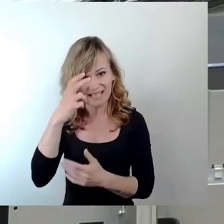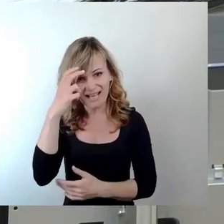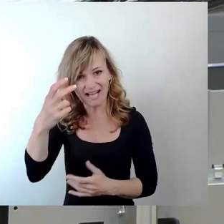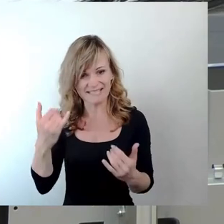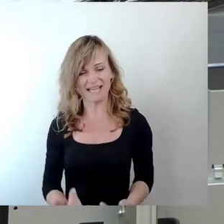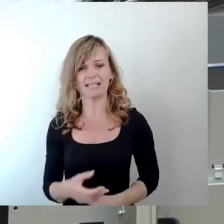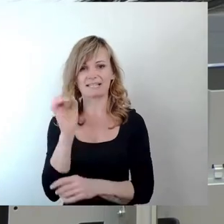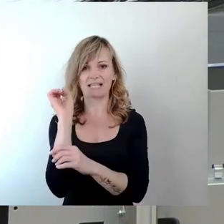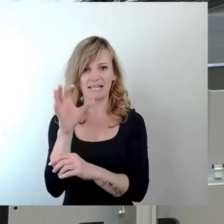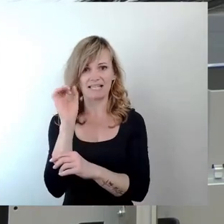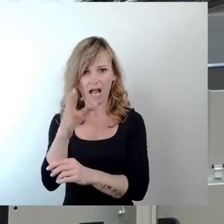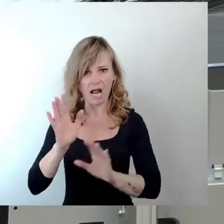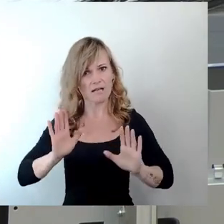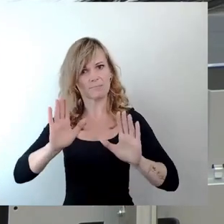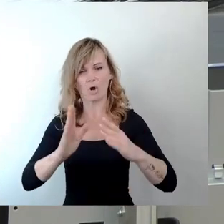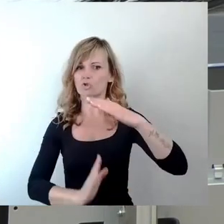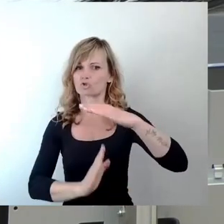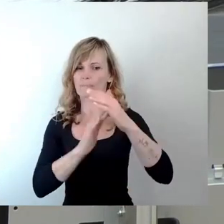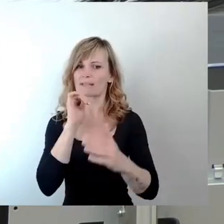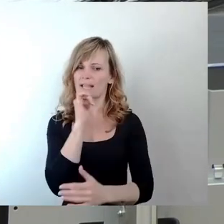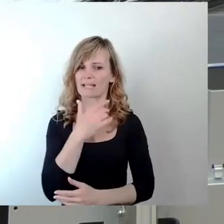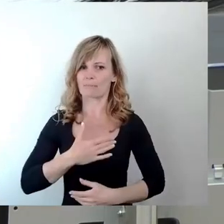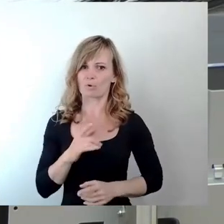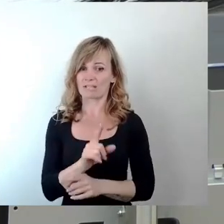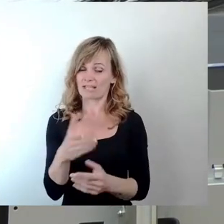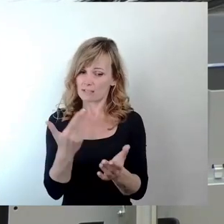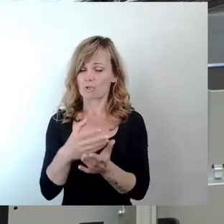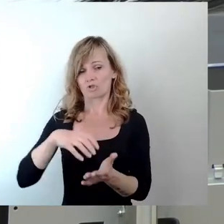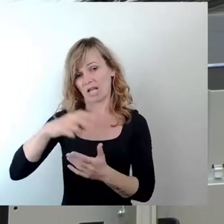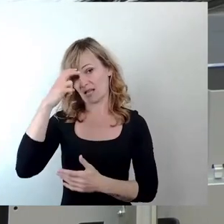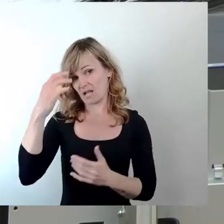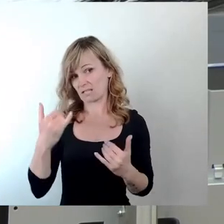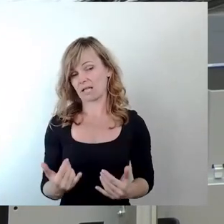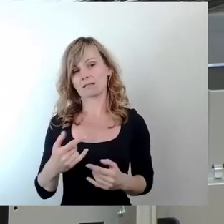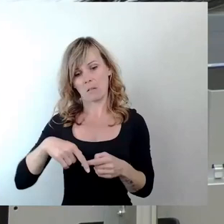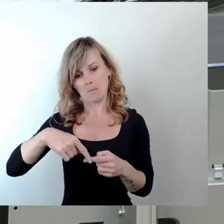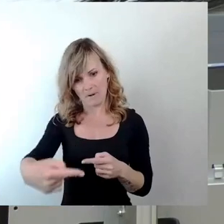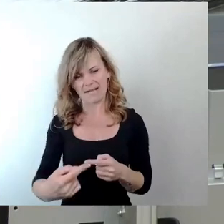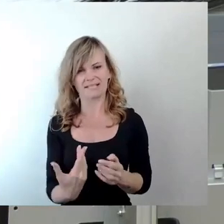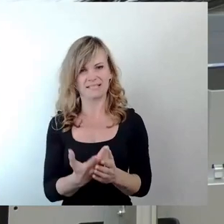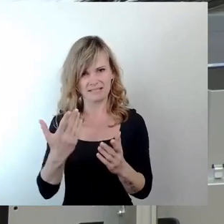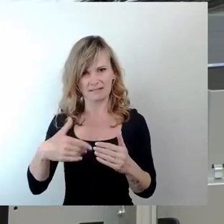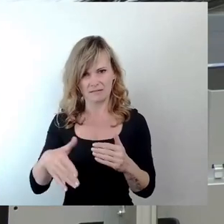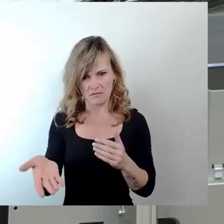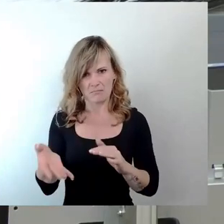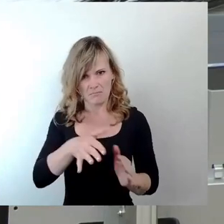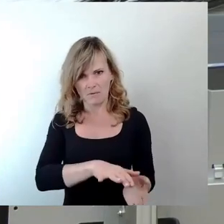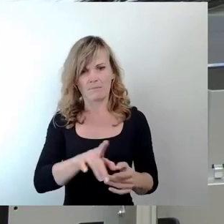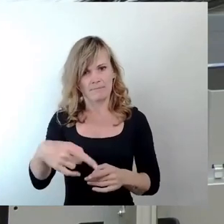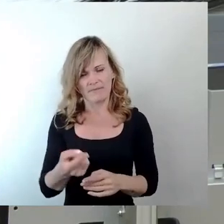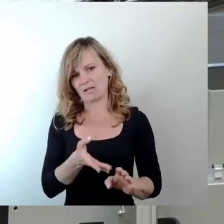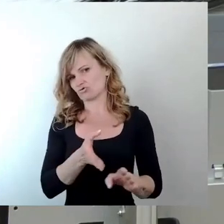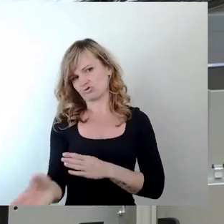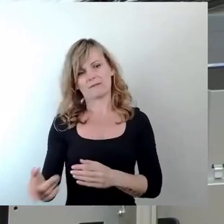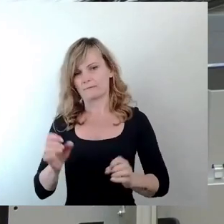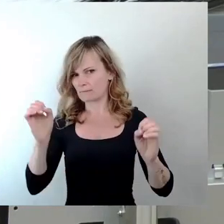nein, das wollen wir nicht, dann hat dieser Stadtrat an dieser Stelle kurz vor dem Ende dieser Spielzeit wirklich versagt. Und deswegen,